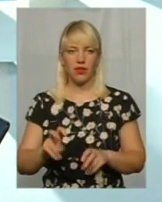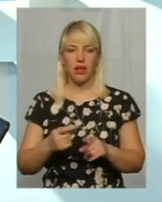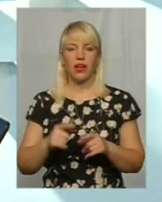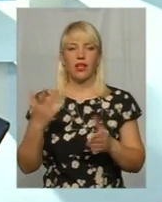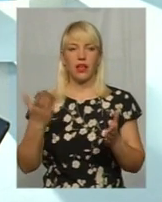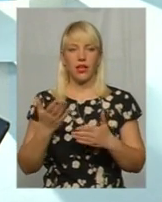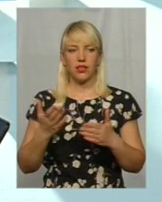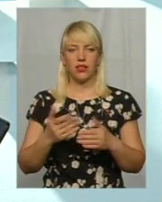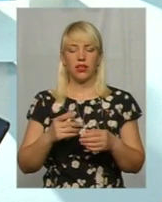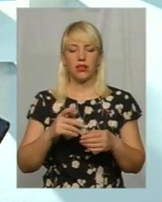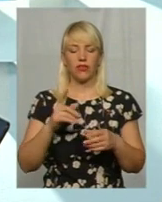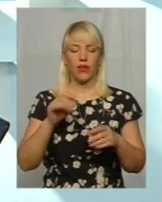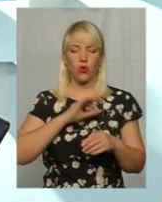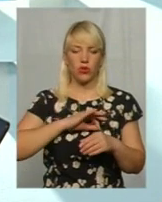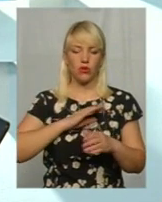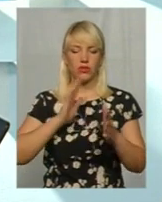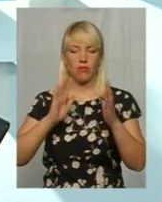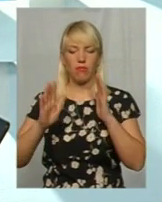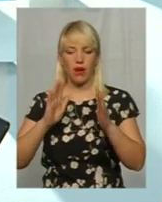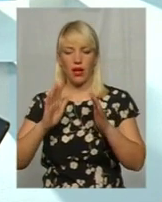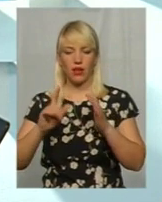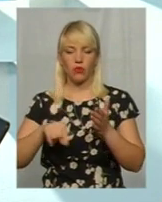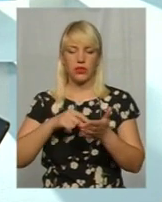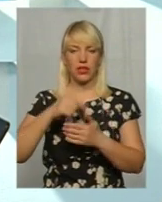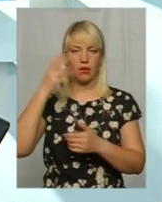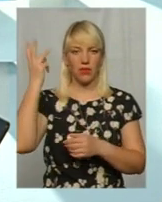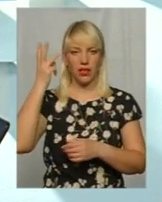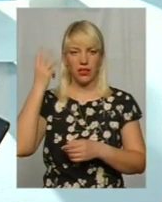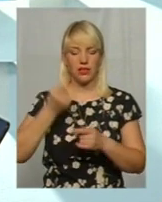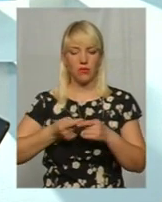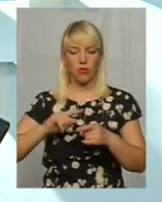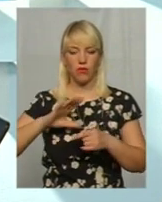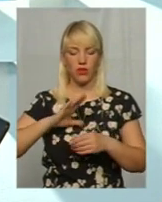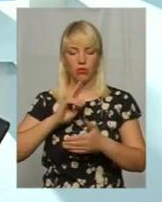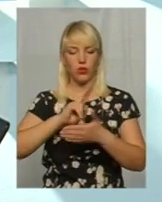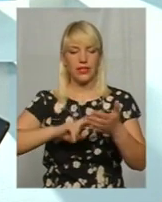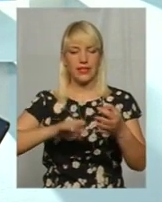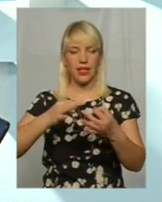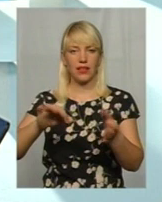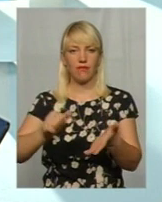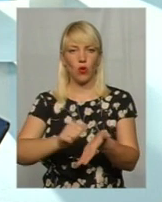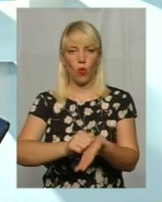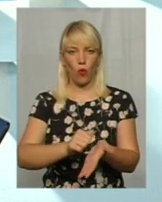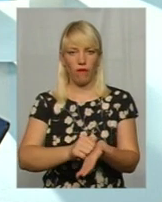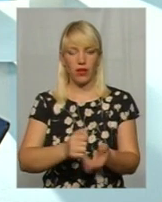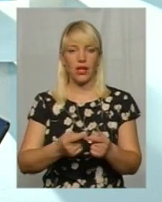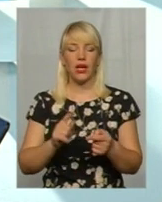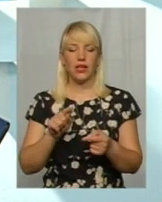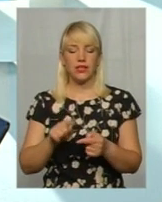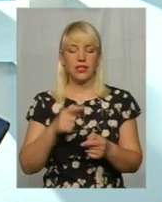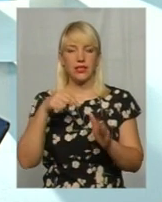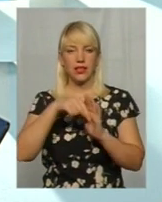використовується в парках чи сферах міста Хмельницького чи будь-якого з інших міст, він повинен бути сертифікований. Це означає, що зазначений